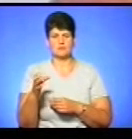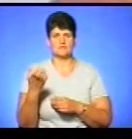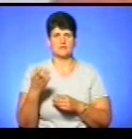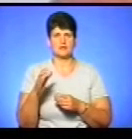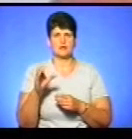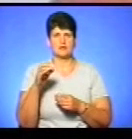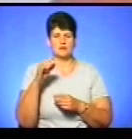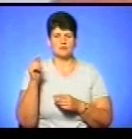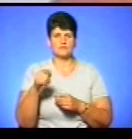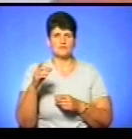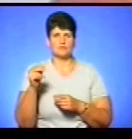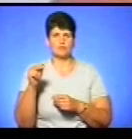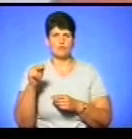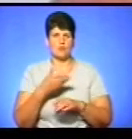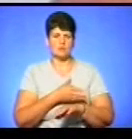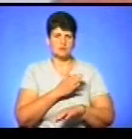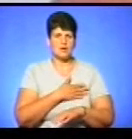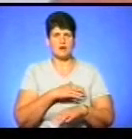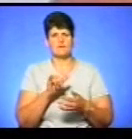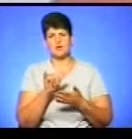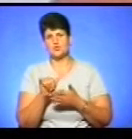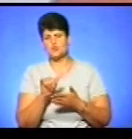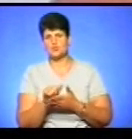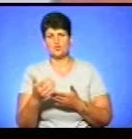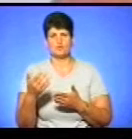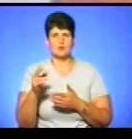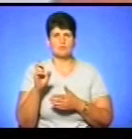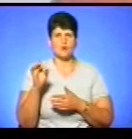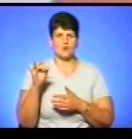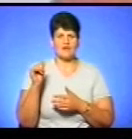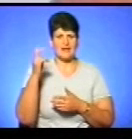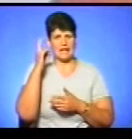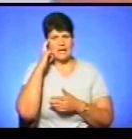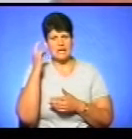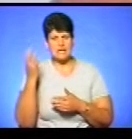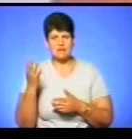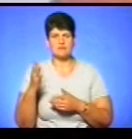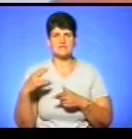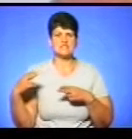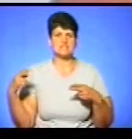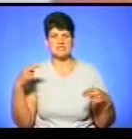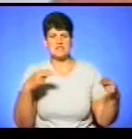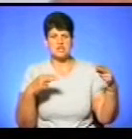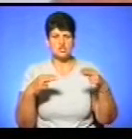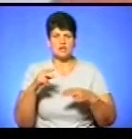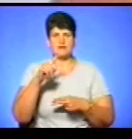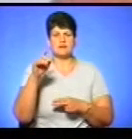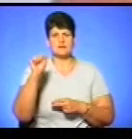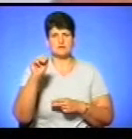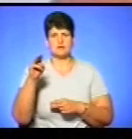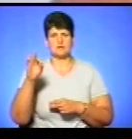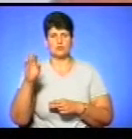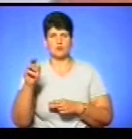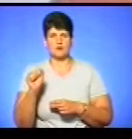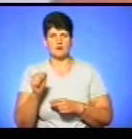Старобіль, Крюгуєв, Полтава, Суми, Броварний, Київ. З'їжджається з СМТ «Затоку» на бархатний